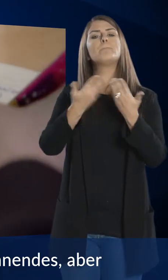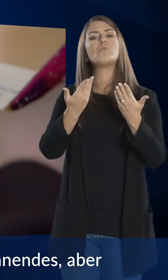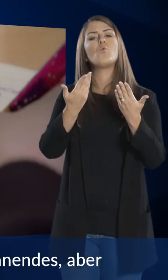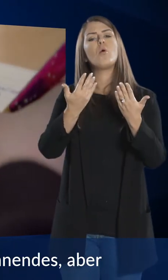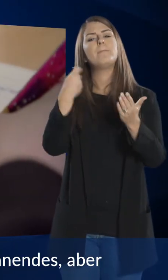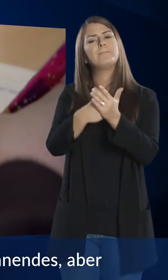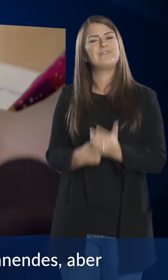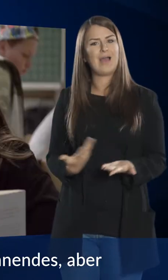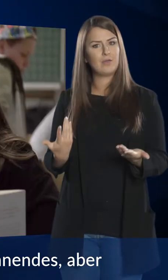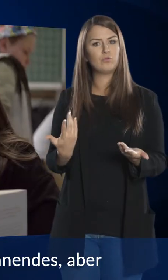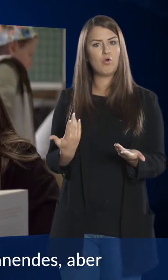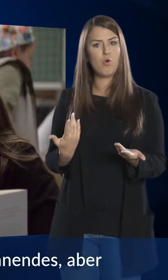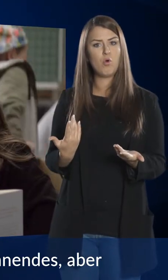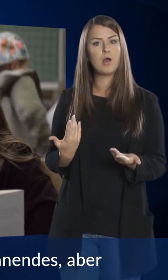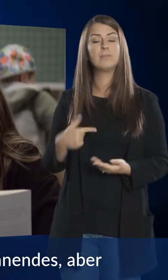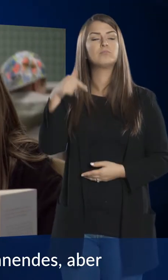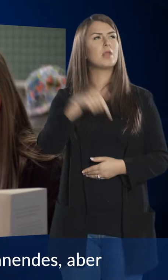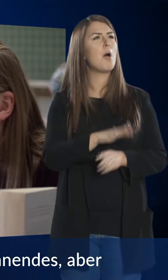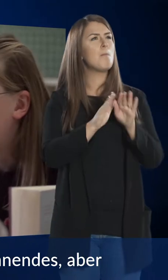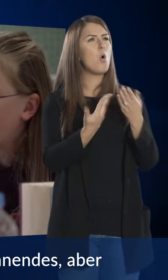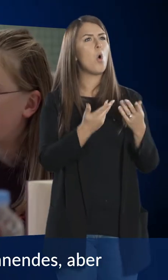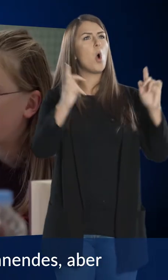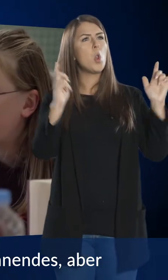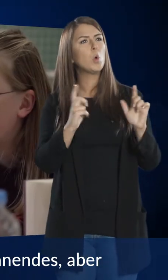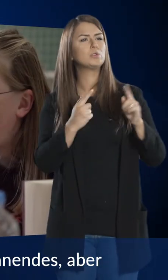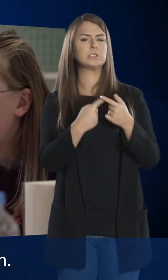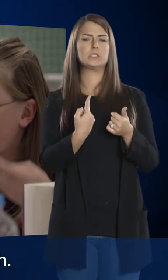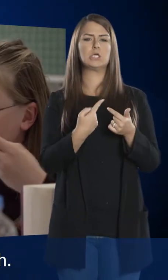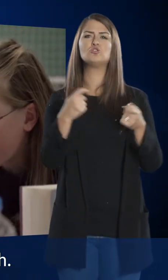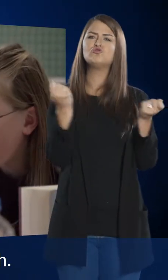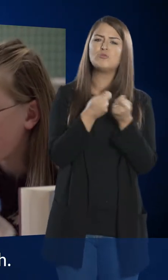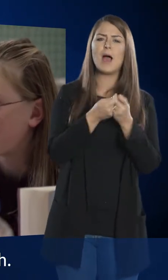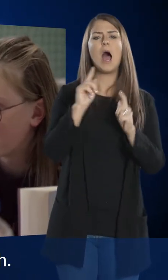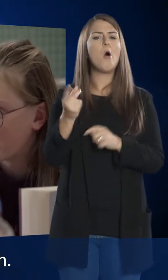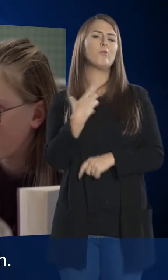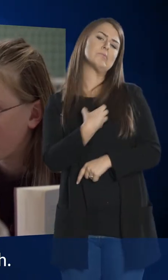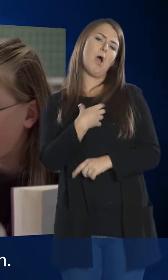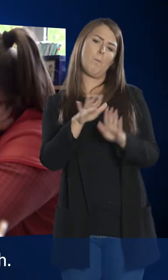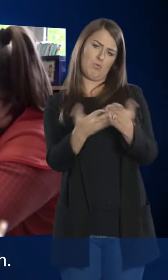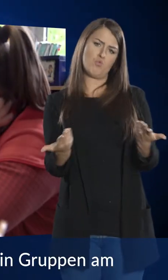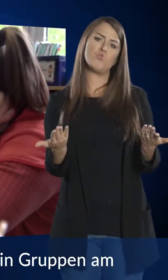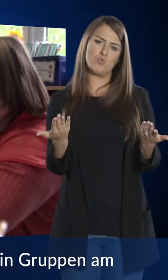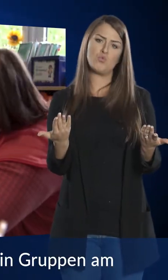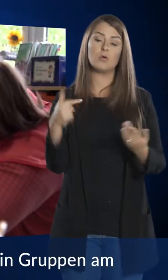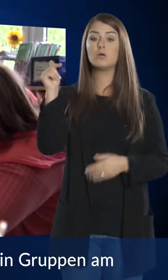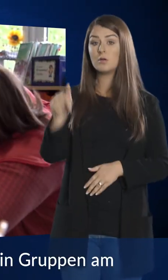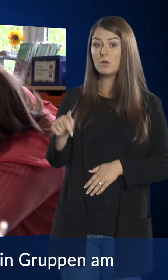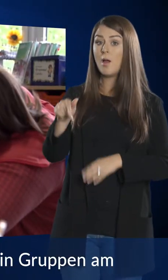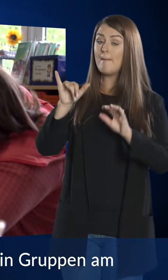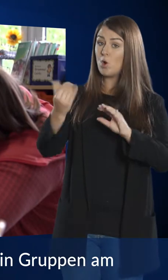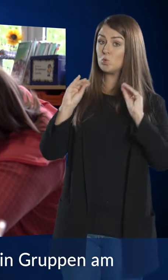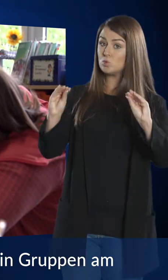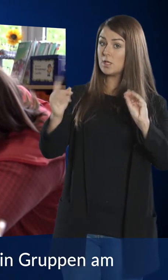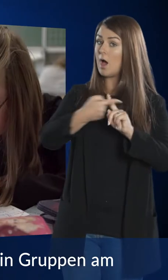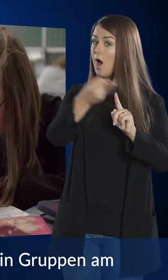Das Buch ist ein lustiges, spannendes, aber auch trauriges Buch. Im Projektunterricht